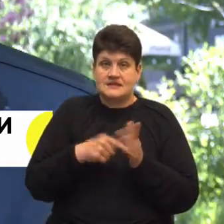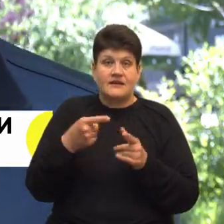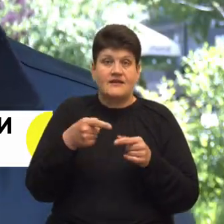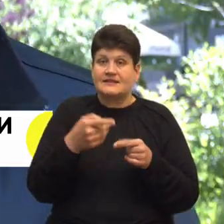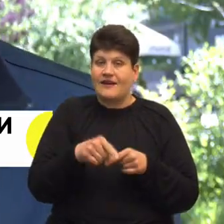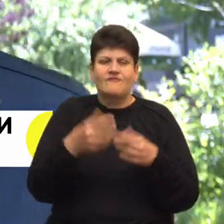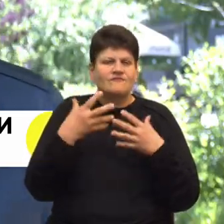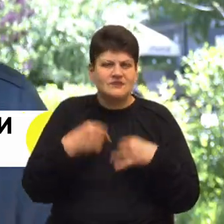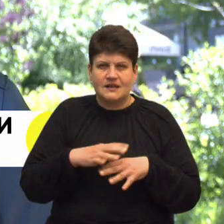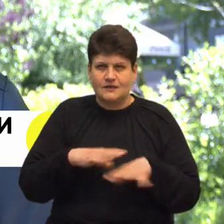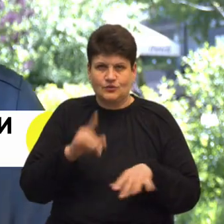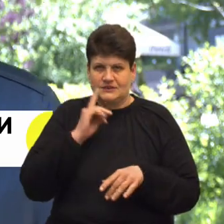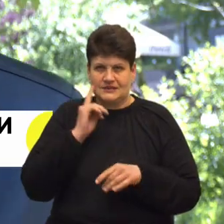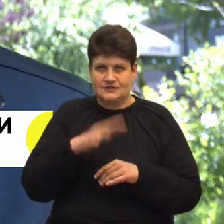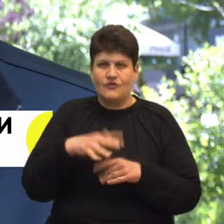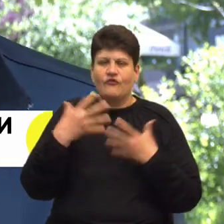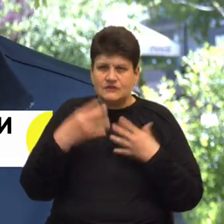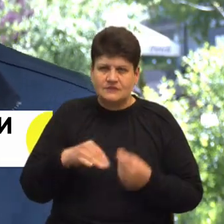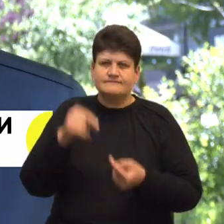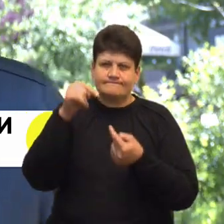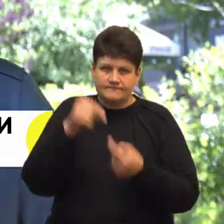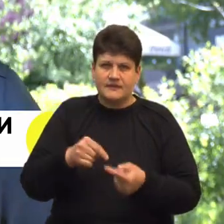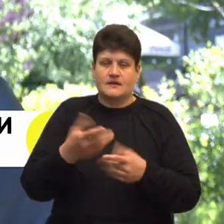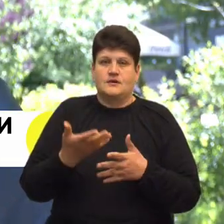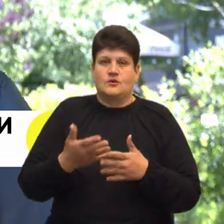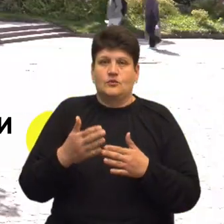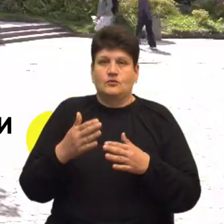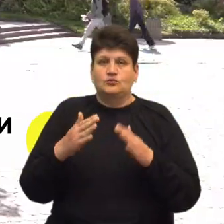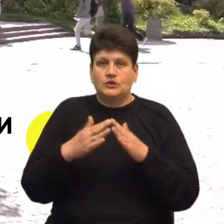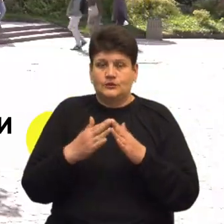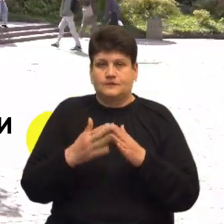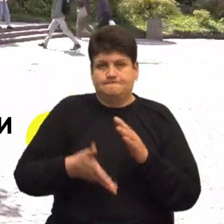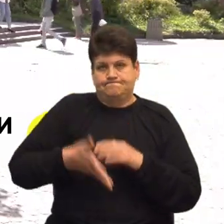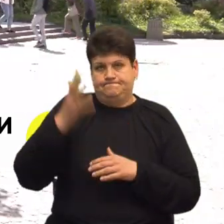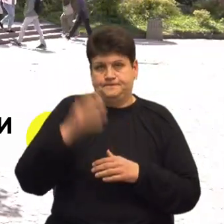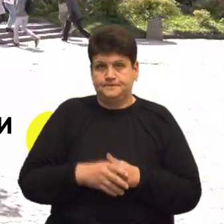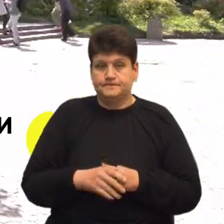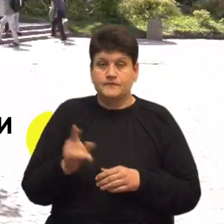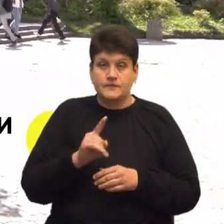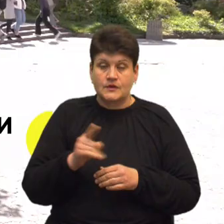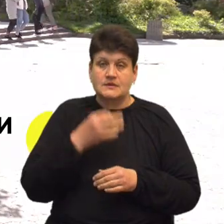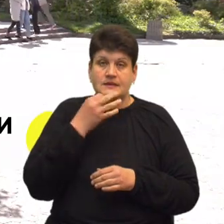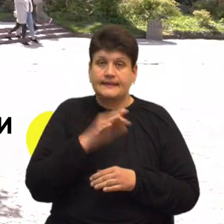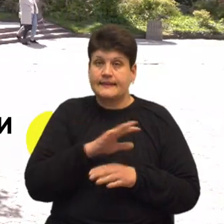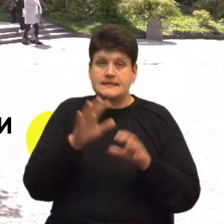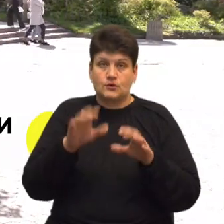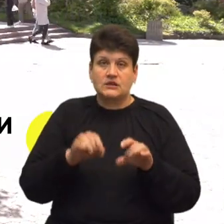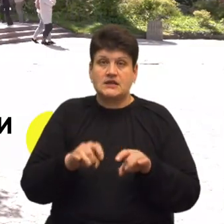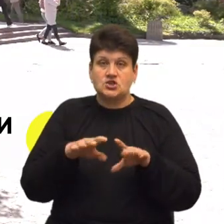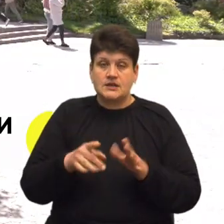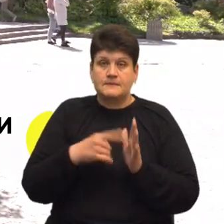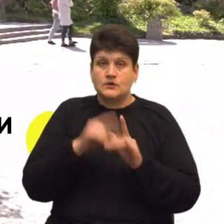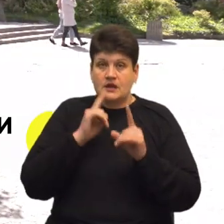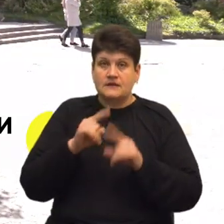зоною, тобто вона вже була визначена під будівництво багатоперехового житлового будинку і вбудованих приміщень. Щоб визнати незаконним рішення міської ради від